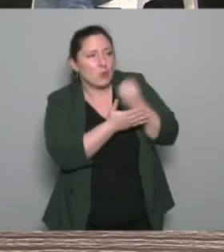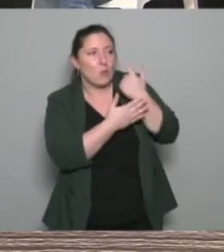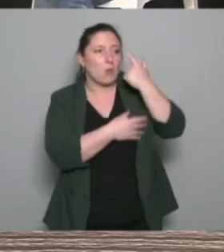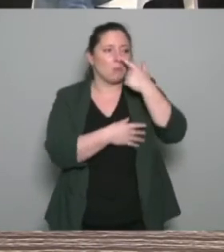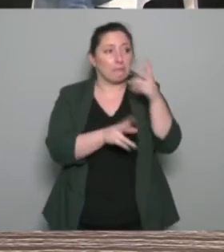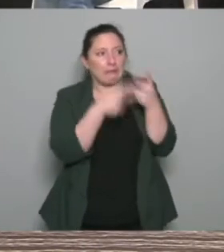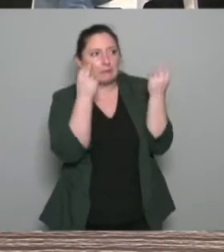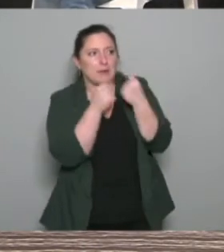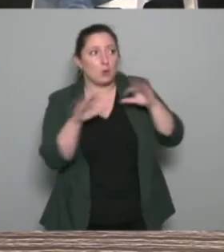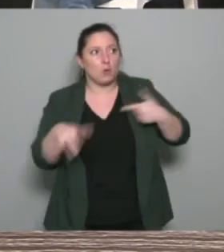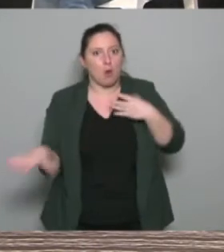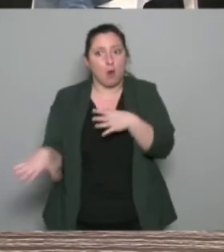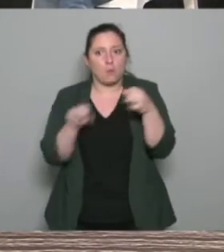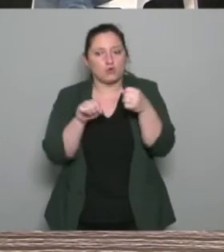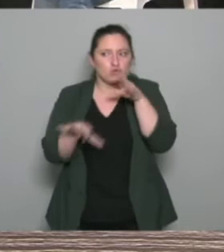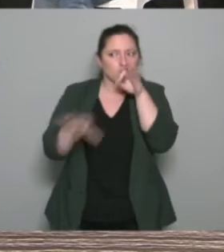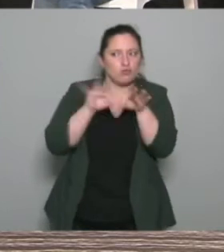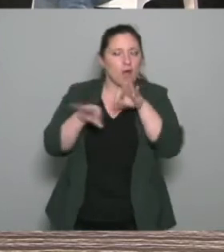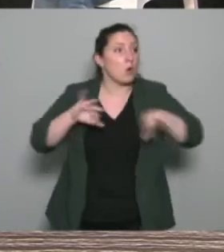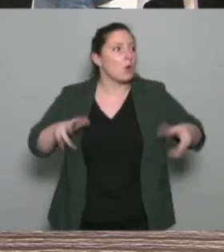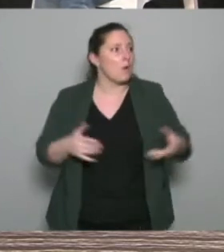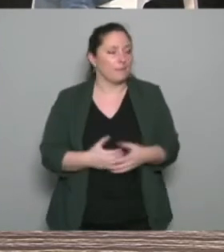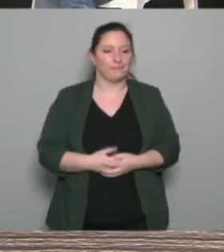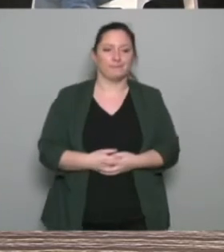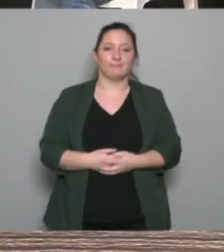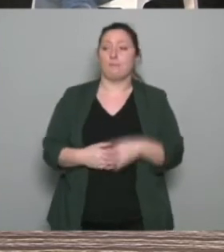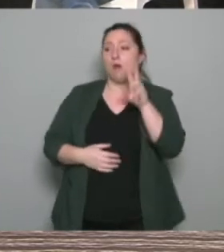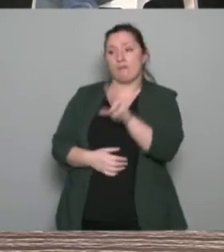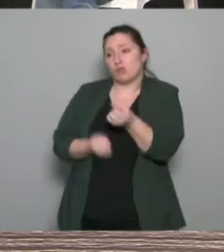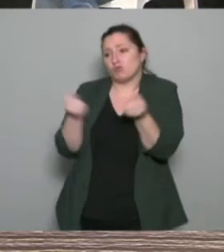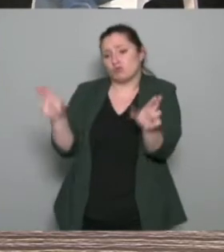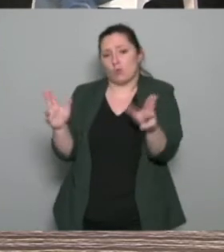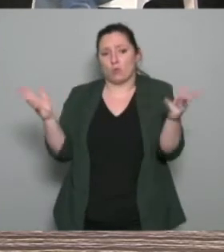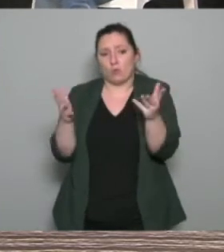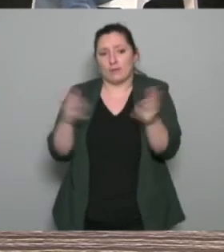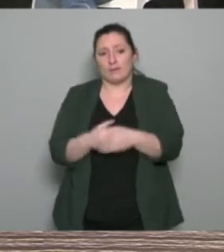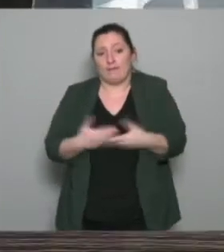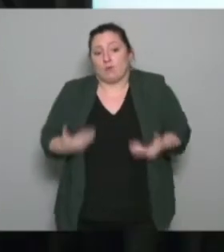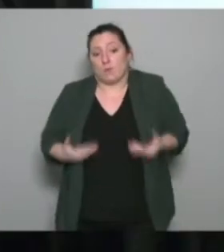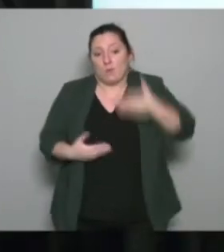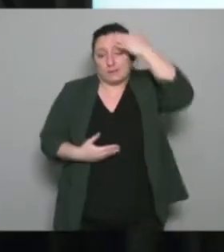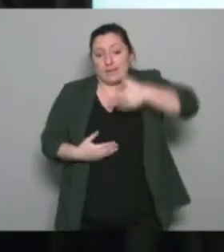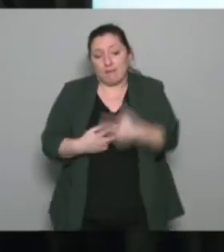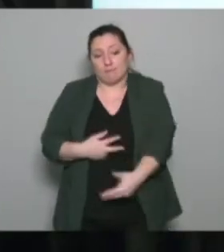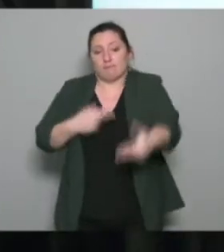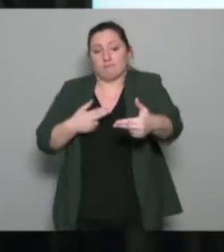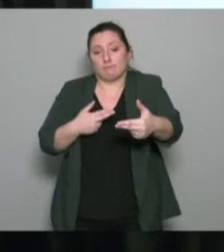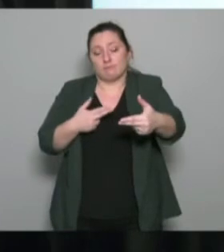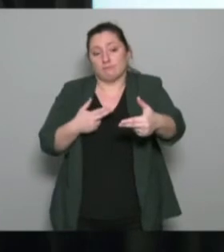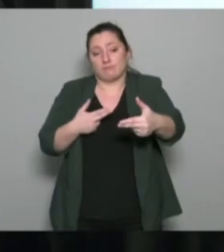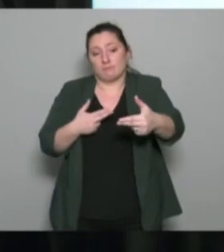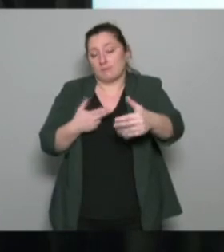sont faits dans vos secteurs ce qui est sûr c'est qu'aujourd'hui avec la crise sanitaire que nous traversons qui